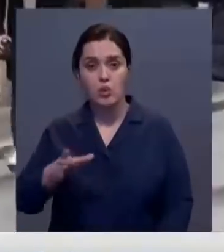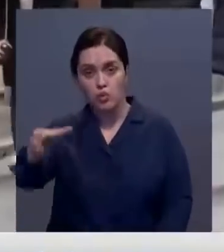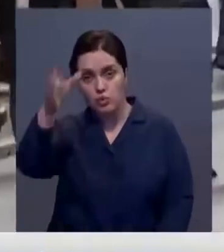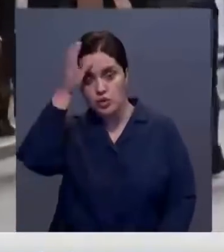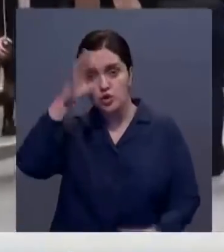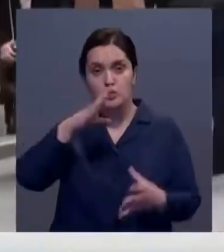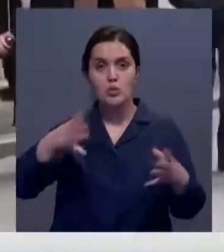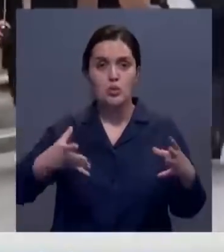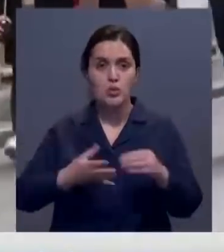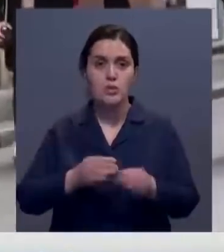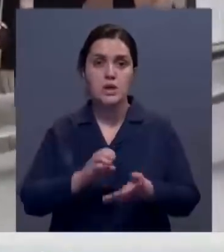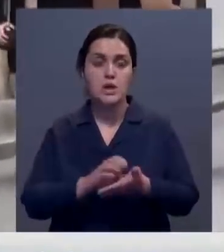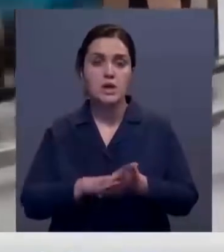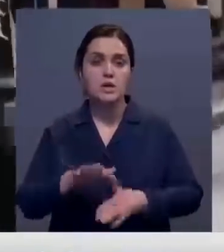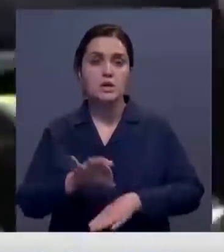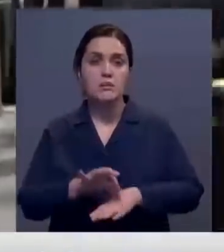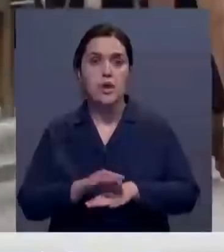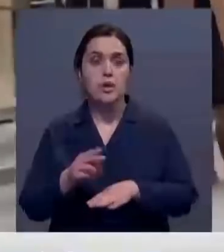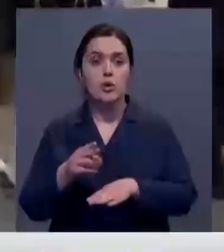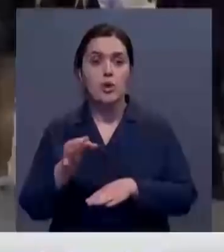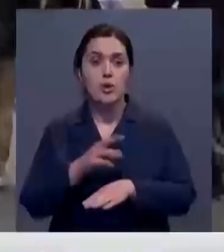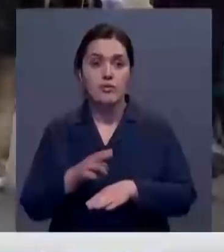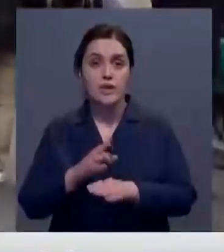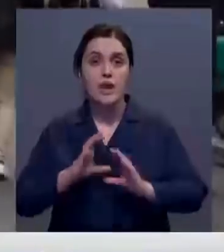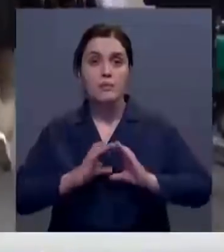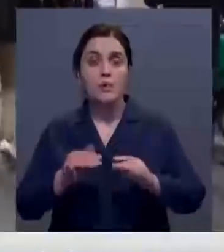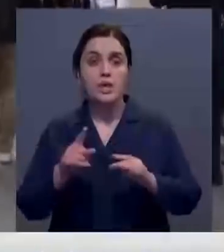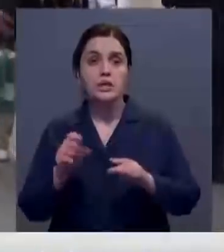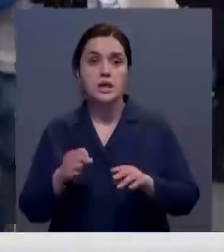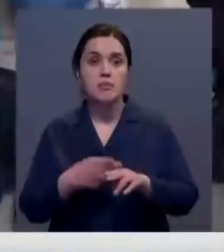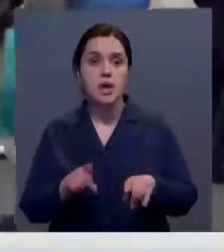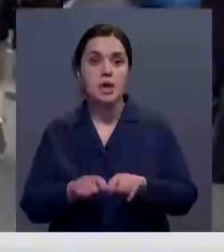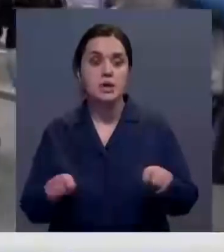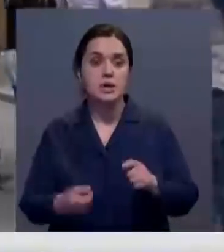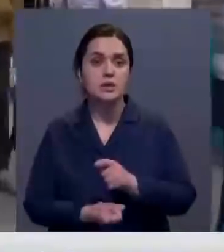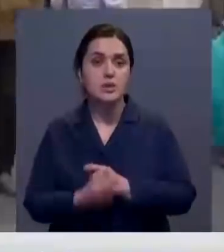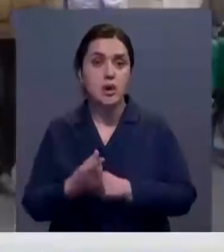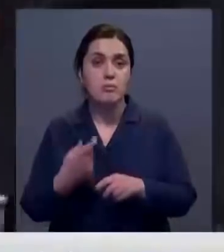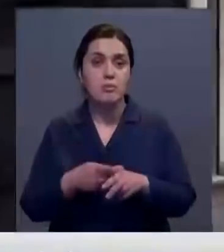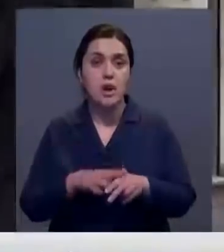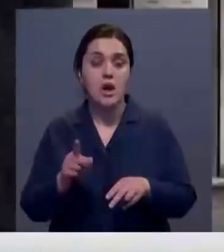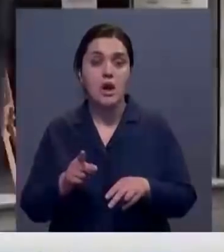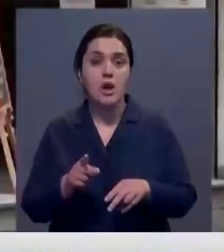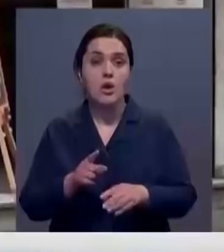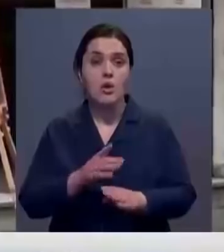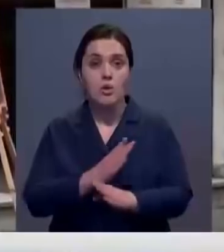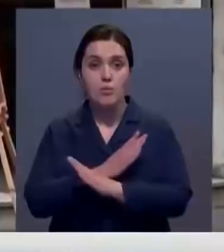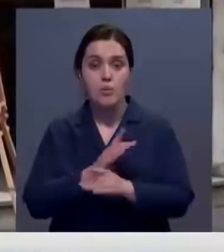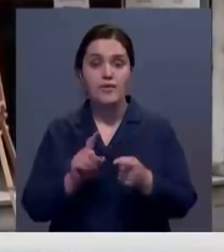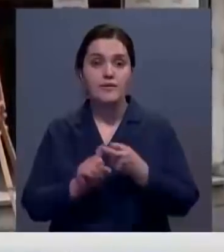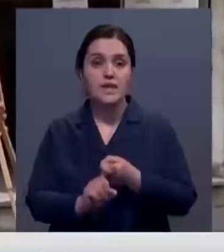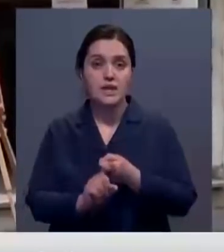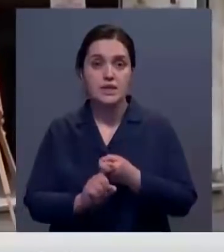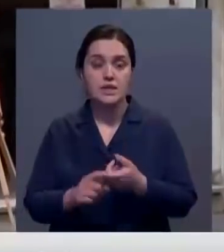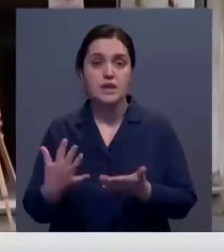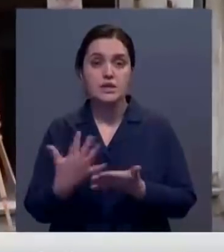Ученые суммируют данные о заболеваемости ковидом в странах мира из открытых источников. Вместе с тем, количество летальных исходов от